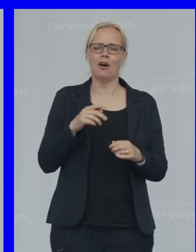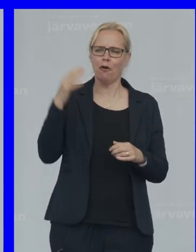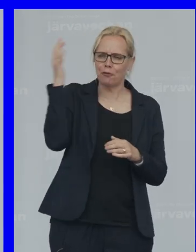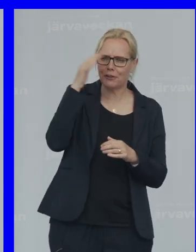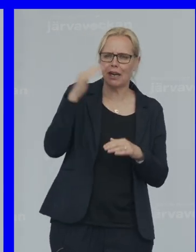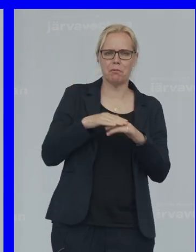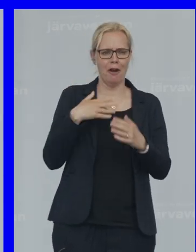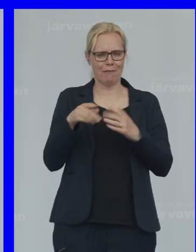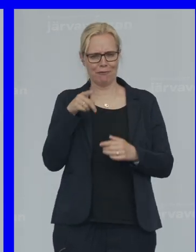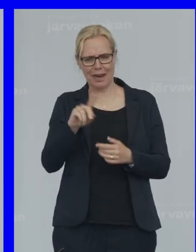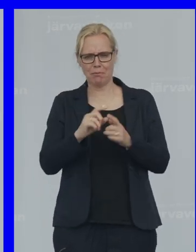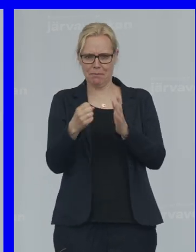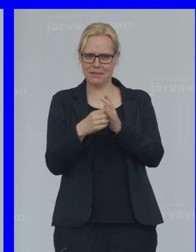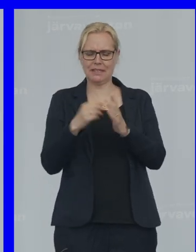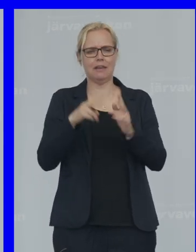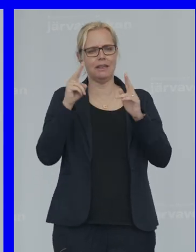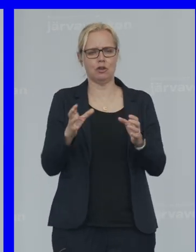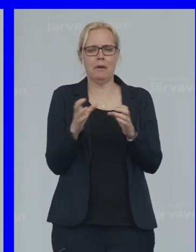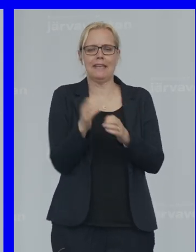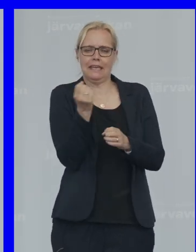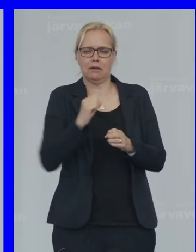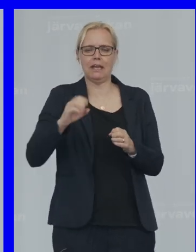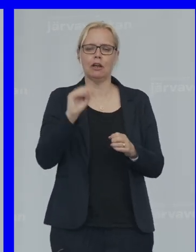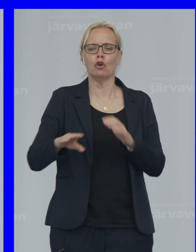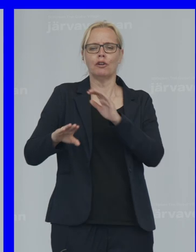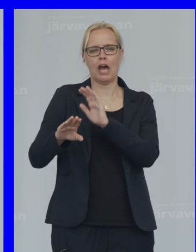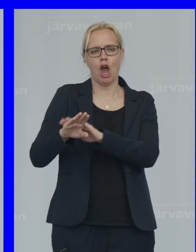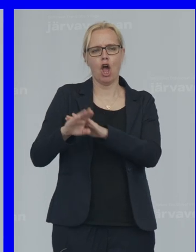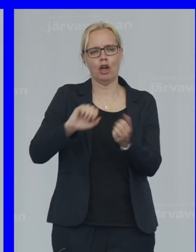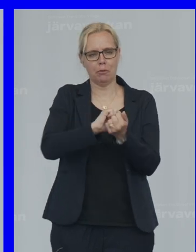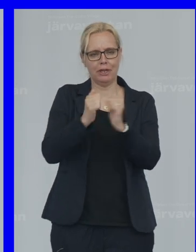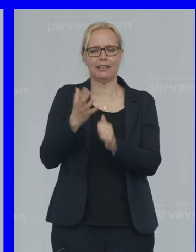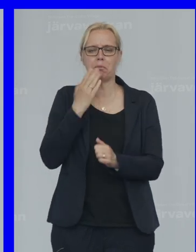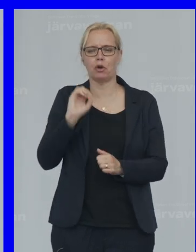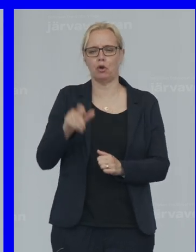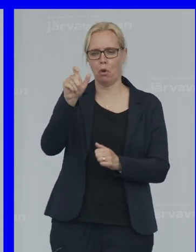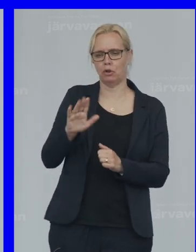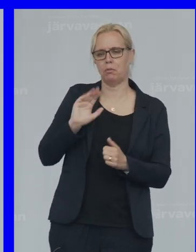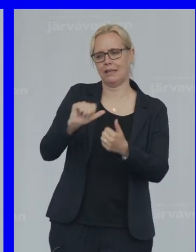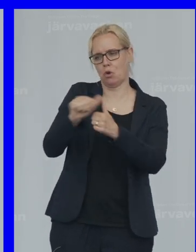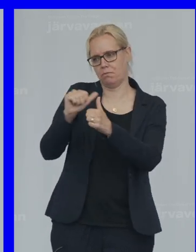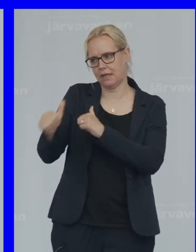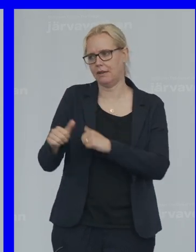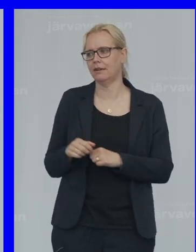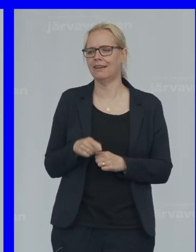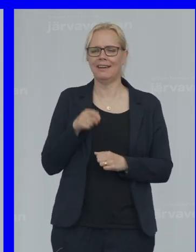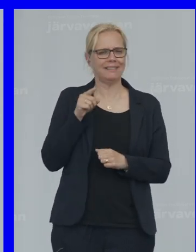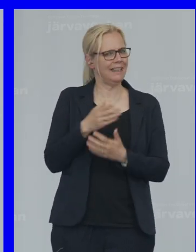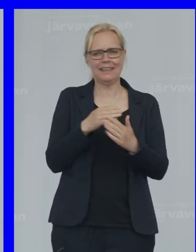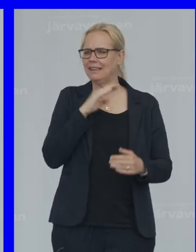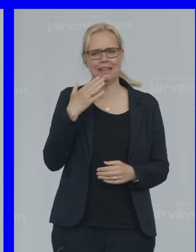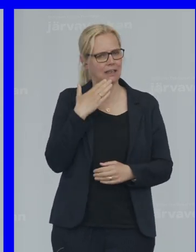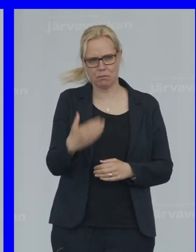han beskrivs Som gängkriminell När högerpolitikerna Pratar om honom Och hans kompisar Det duger inte